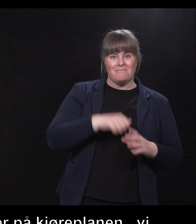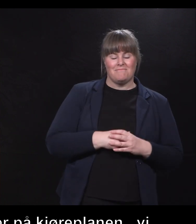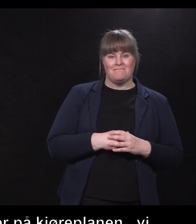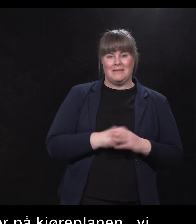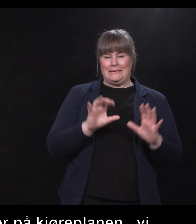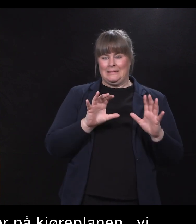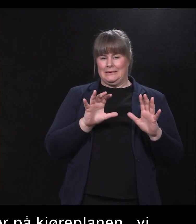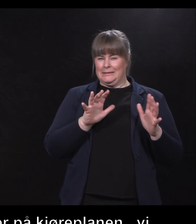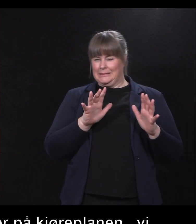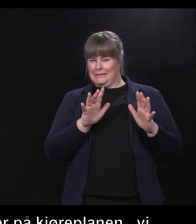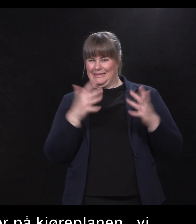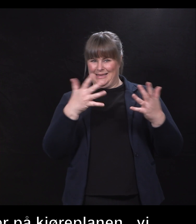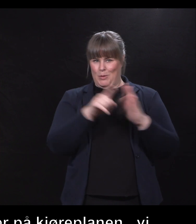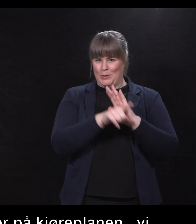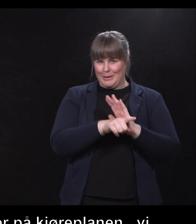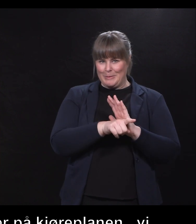koppen og streg på det.